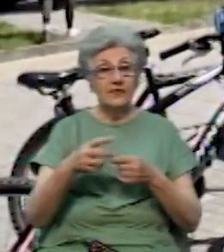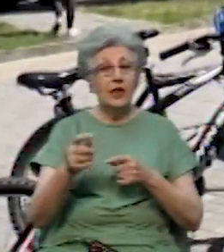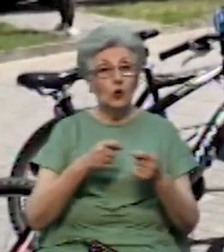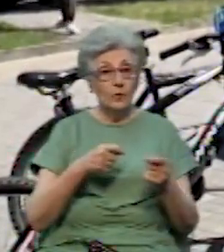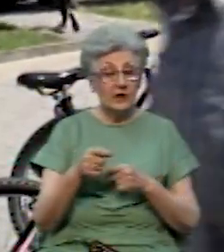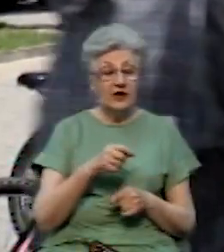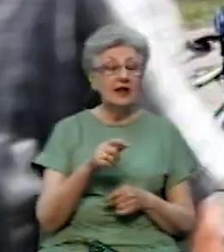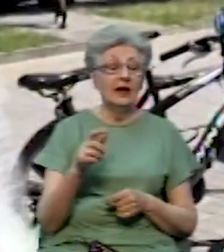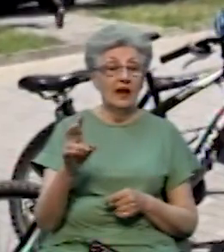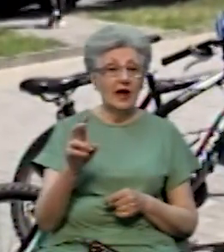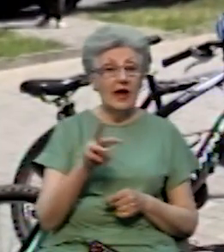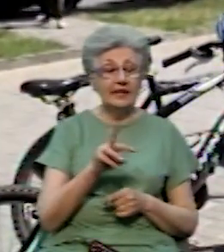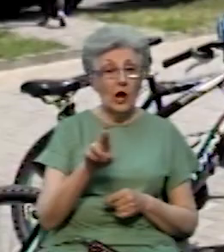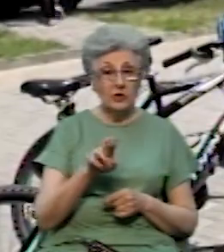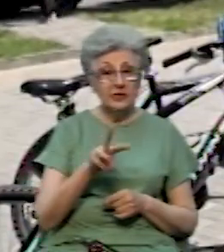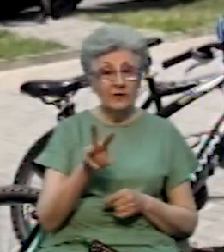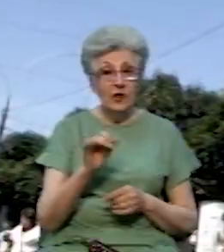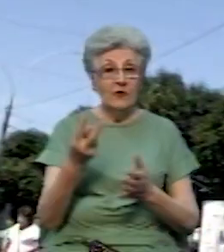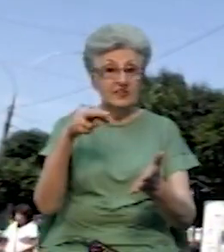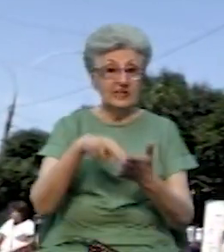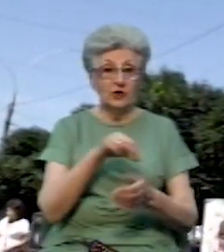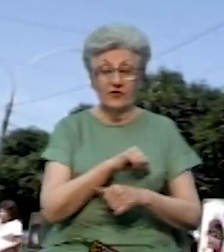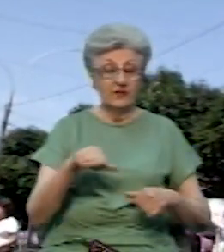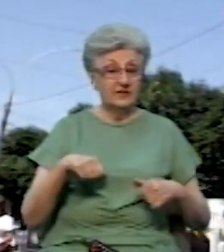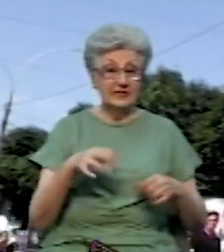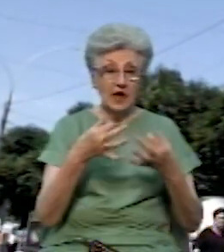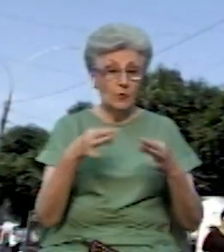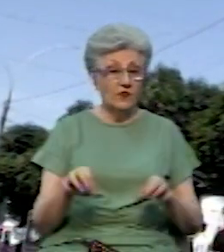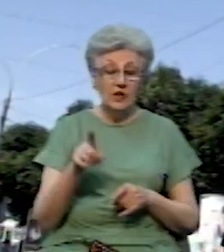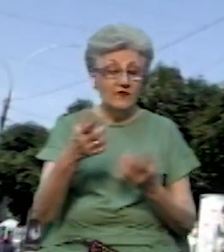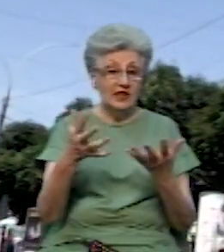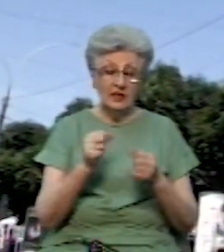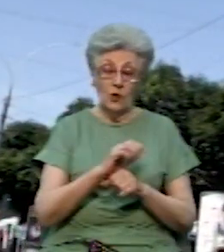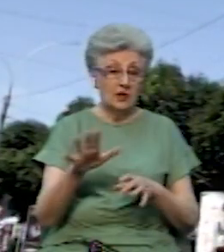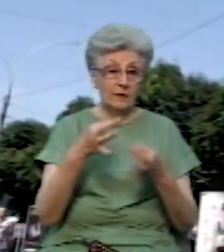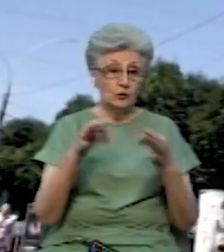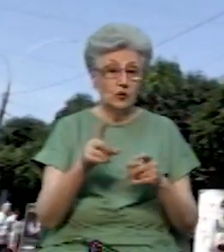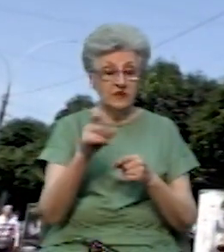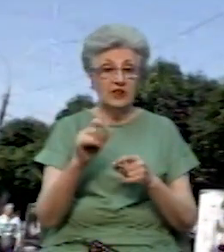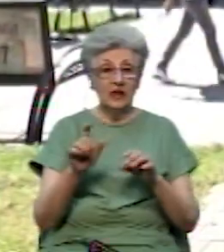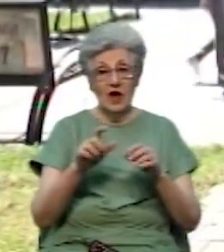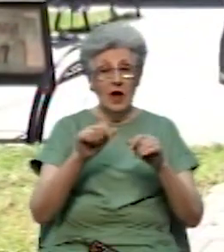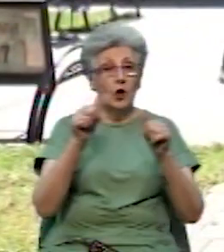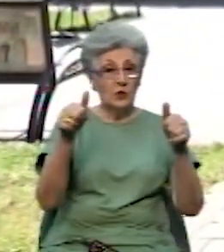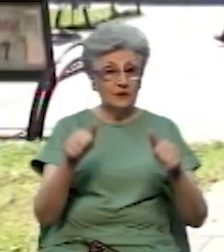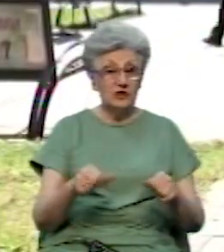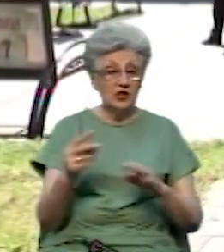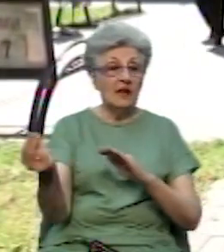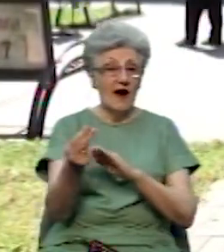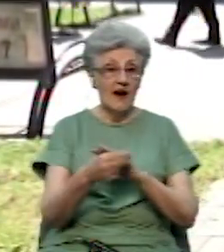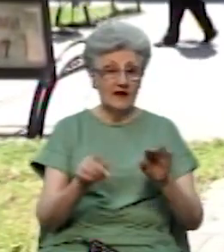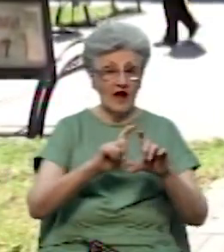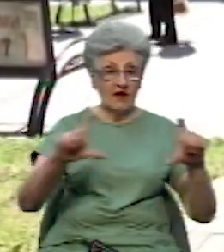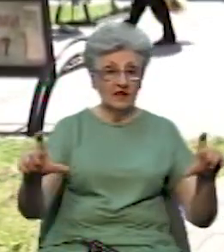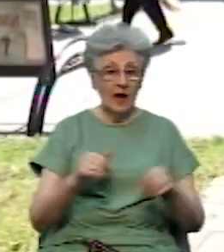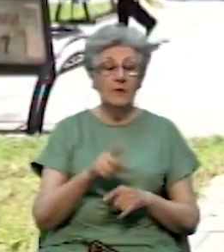Городенський каже, підприємець становив її самовільно. Також не отримав дозвіл на розміщення реклами на ній. Його оштрафували та вручили припис, у якому